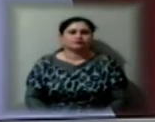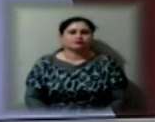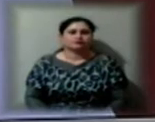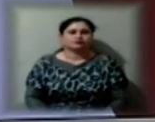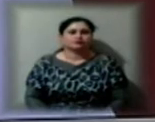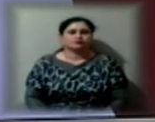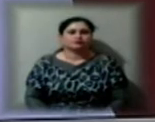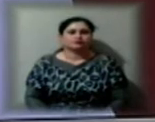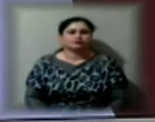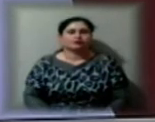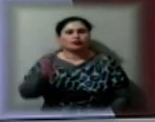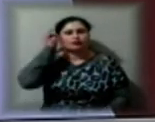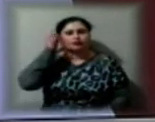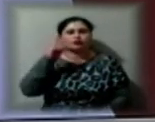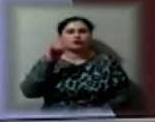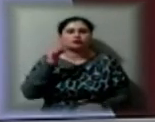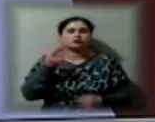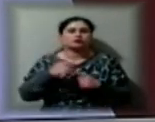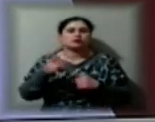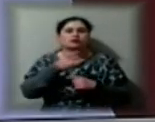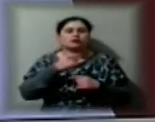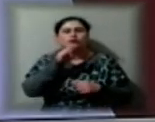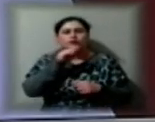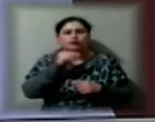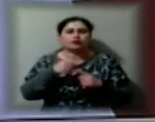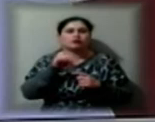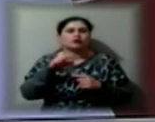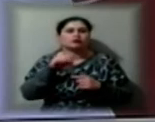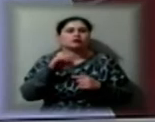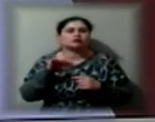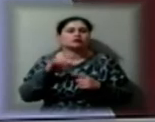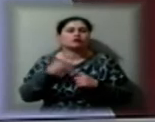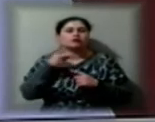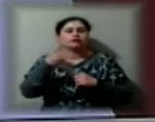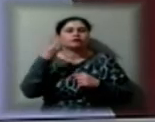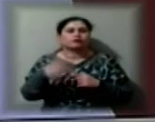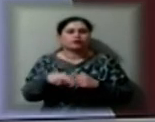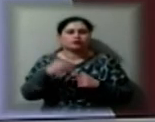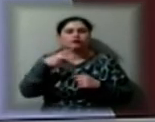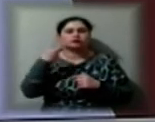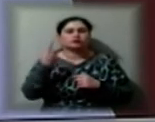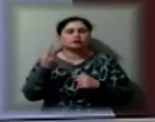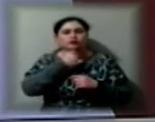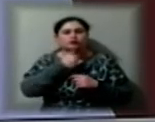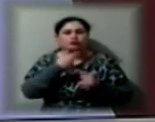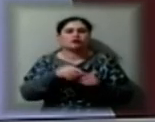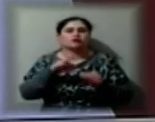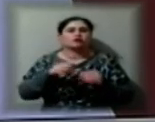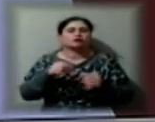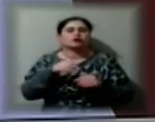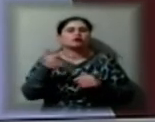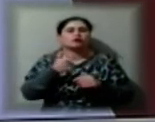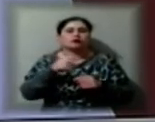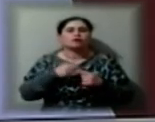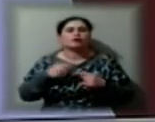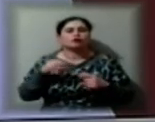Нагадаємо, концепцію регіонального мовлення ПАТ НСТУ на 2020-2021 роки розробила генеральна продюсерка напряму